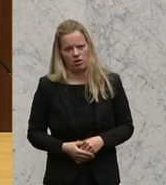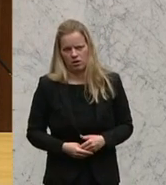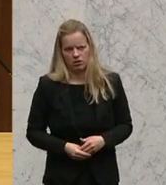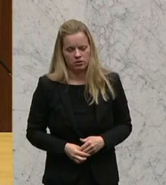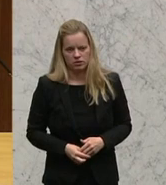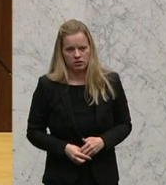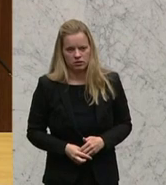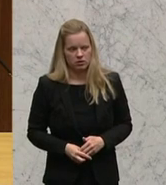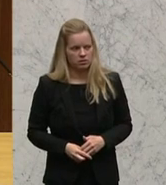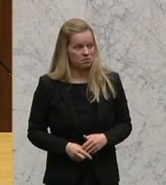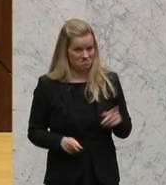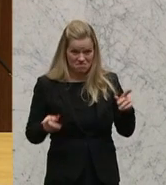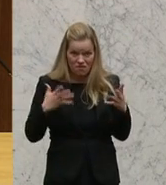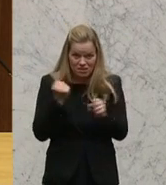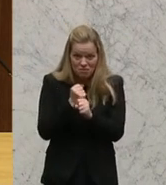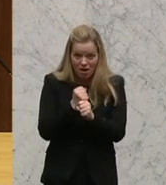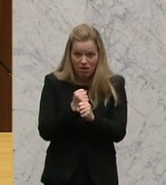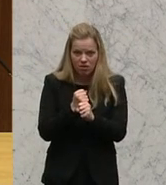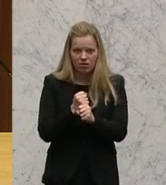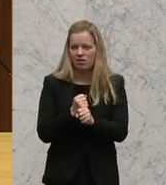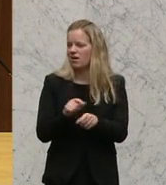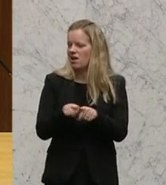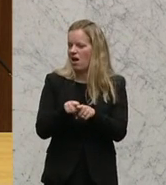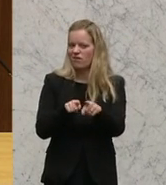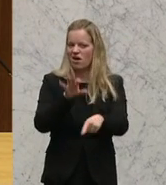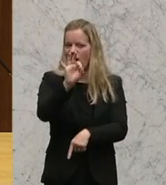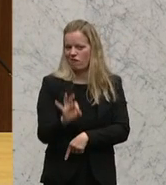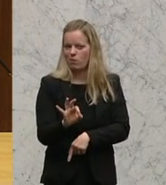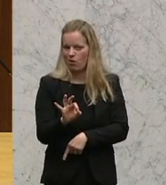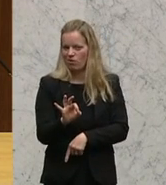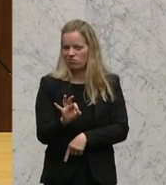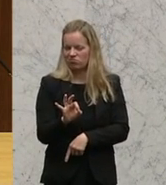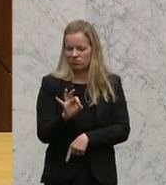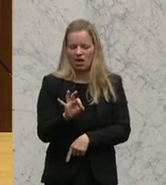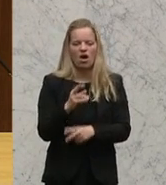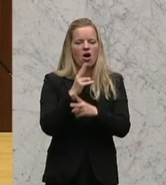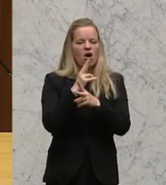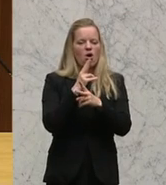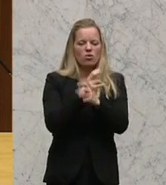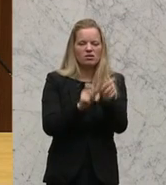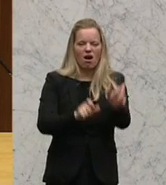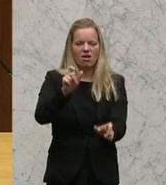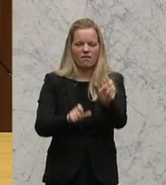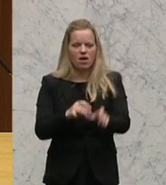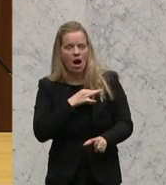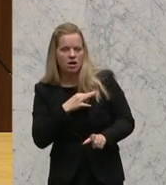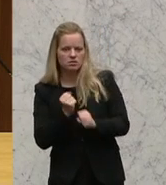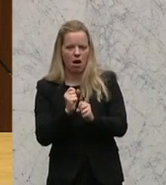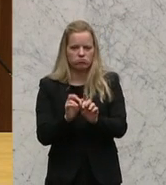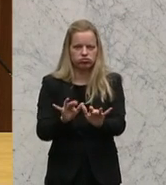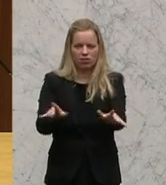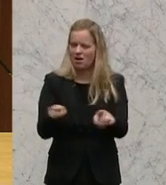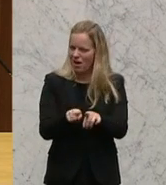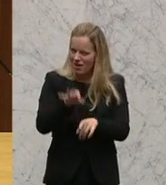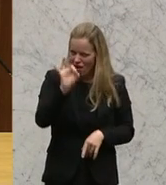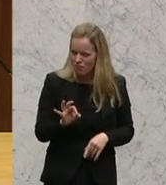Was Sie machen, ist, Sie machen das Geschäft der FPÖ. Sie machen den Menschen draußen genauso Angst, wie die FPÖ das macht. Und